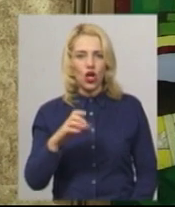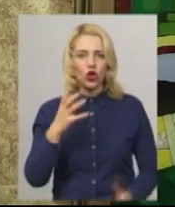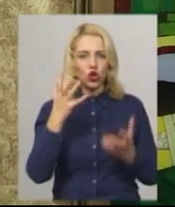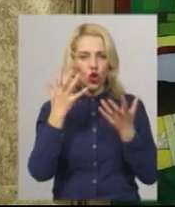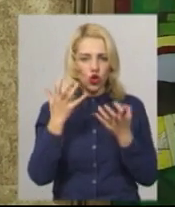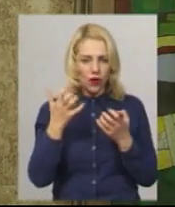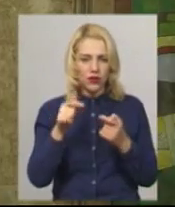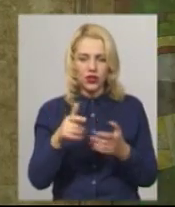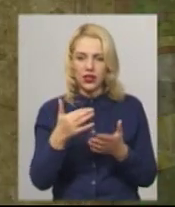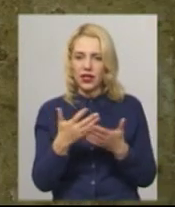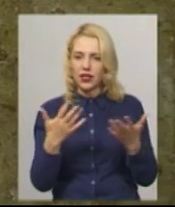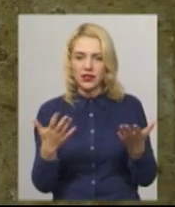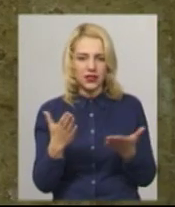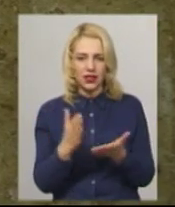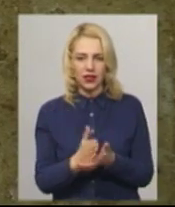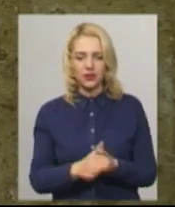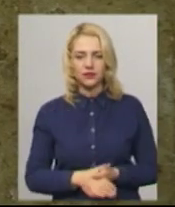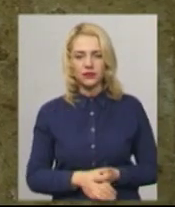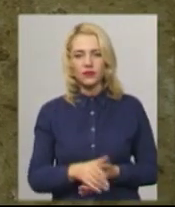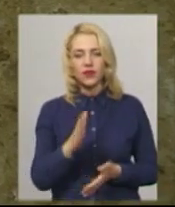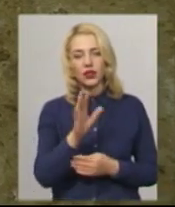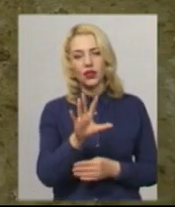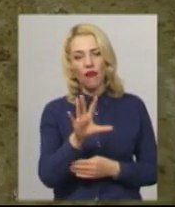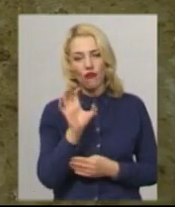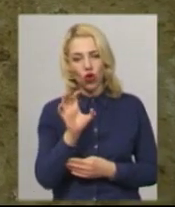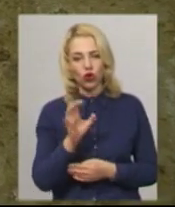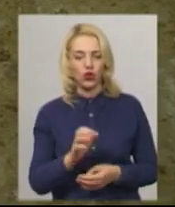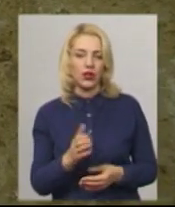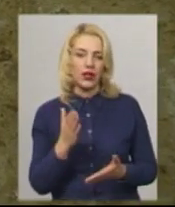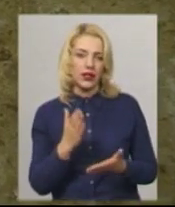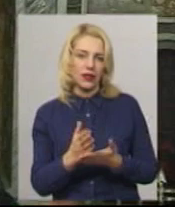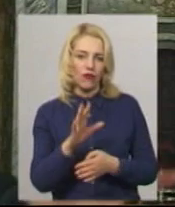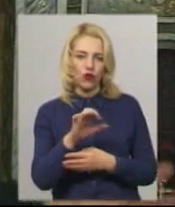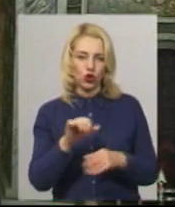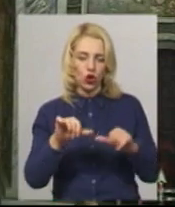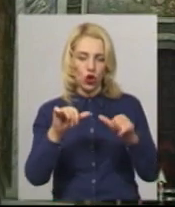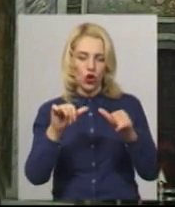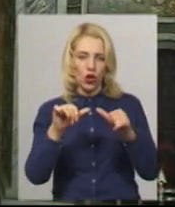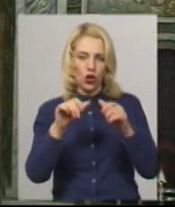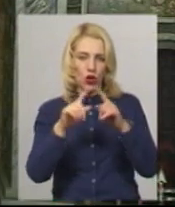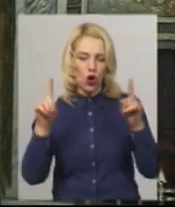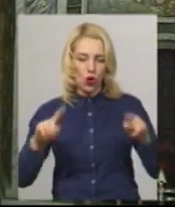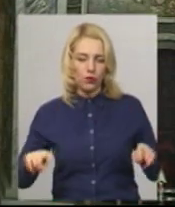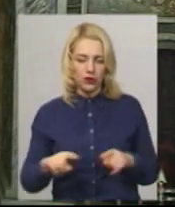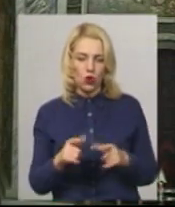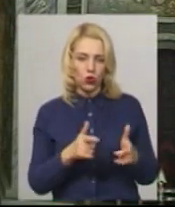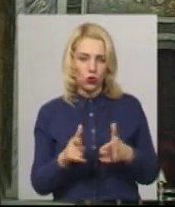різні є. Тут і фото, є фоторобіт вже готових, які зроблені.